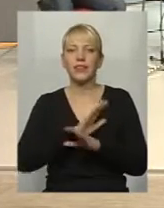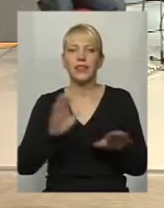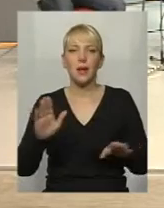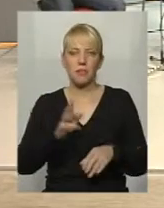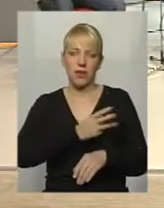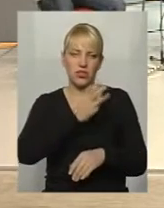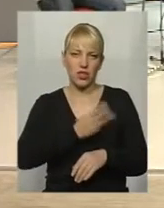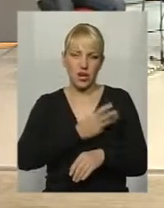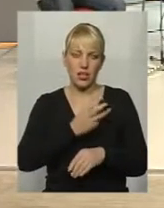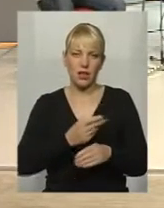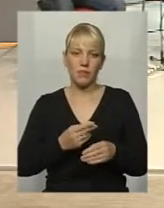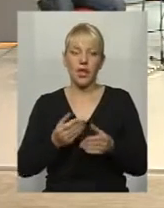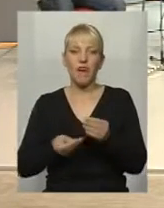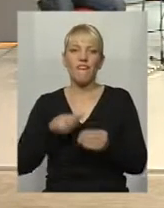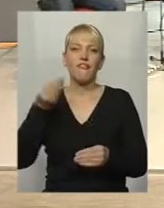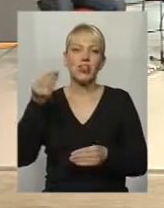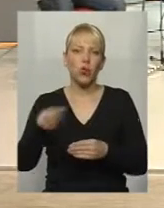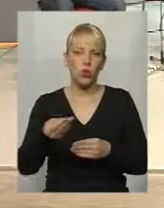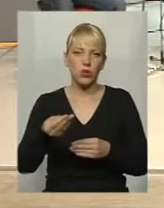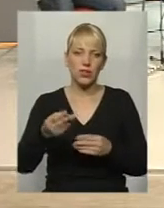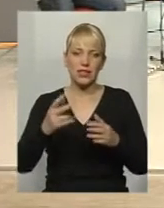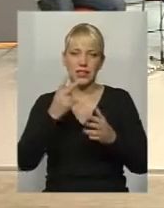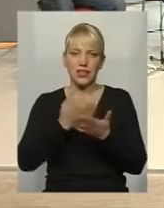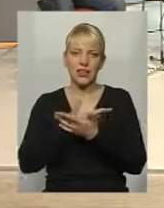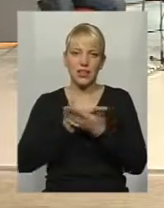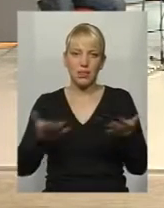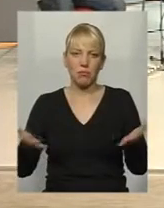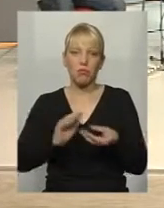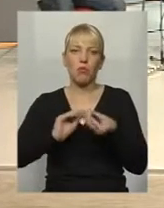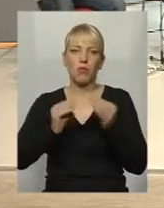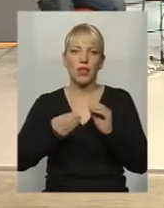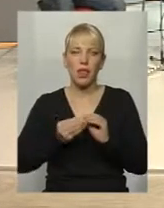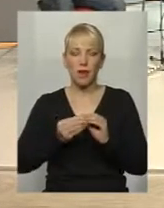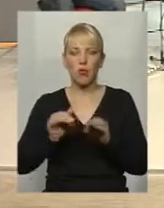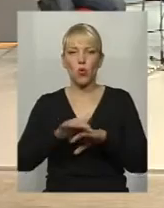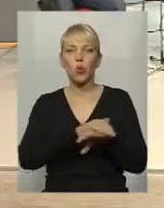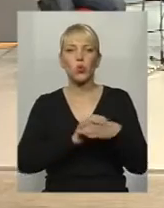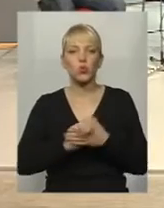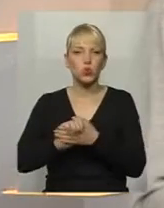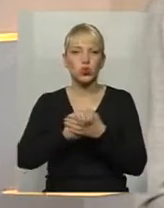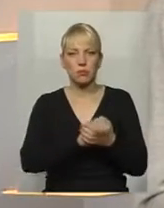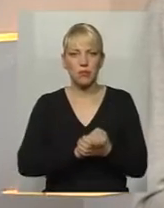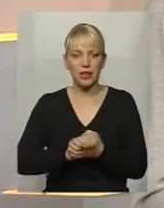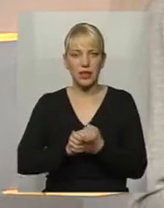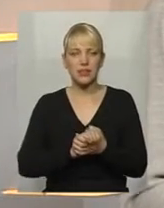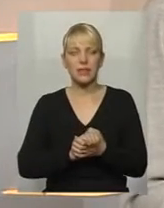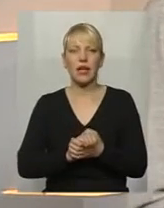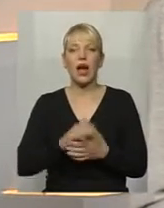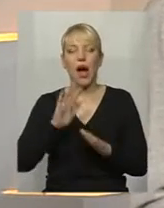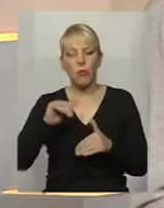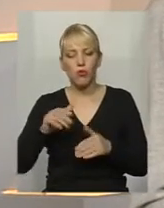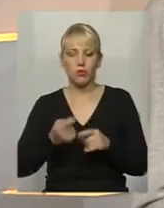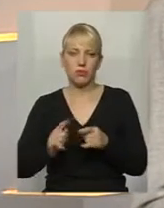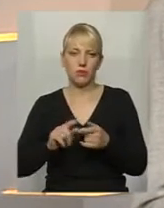виносити проблеми, яка існує в суспільстві, на якийсь перший план і потім не займатися. Бо починаємо, то тоді